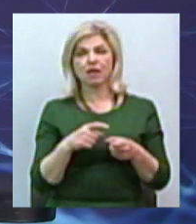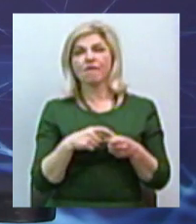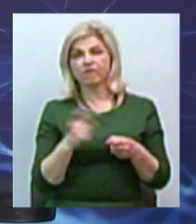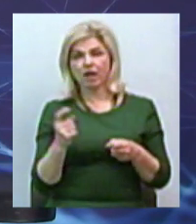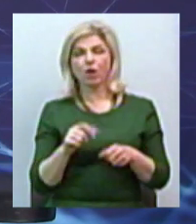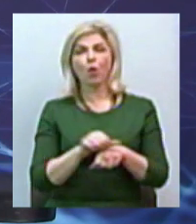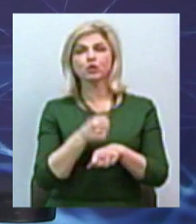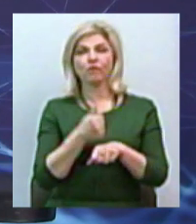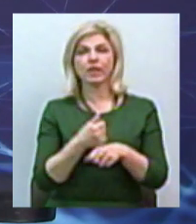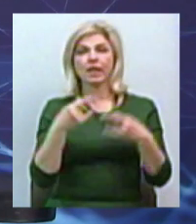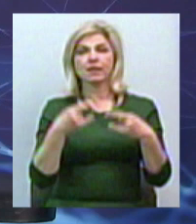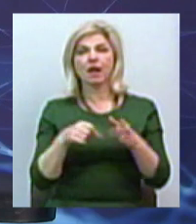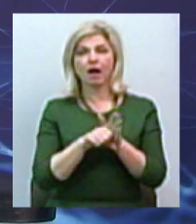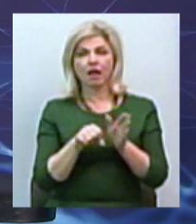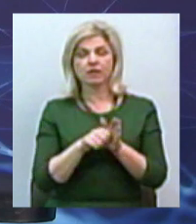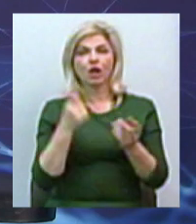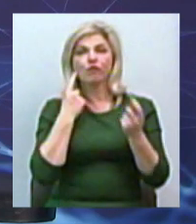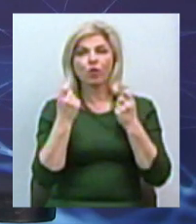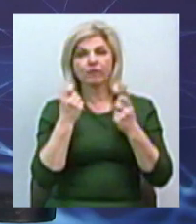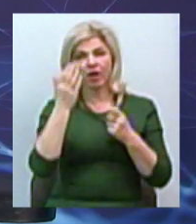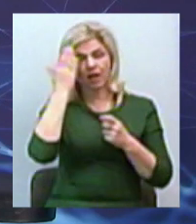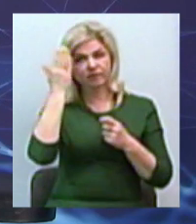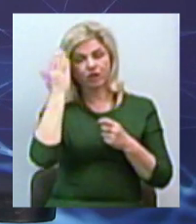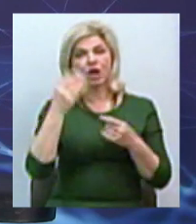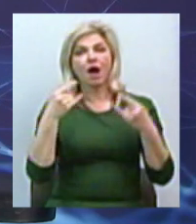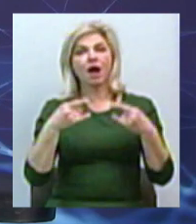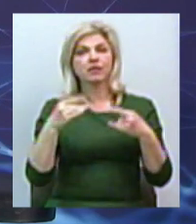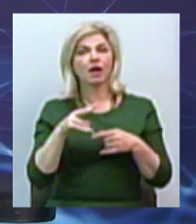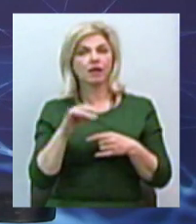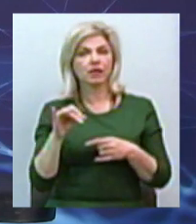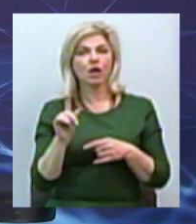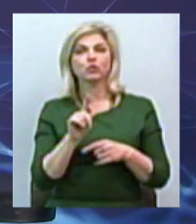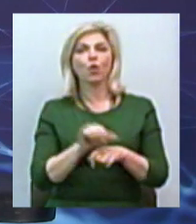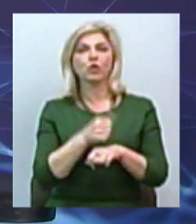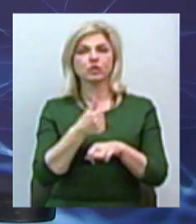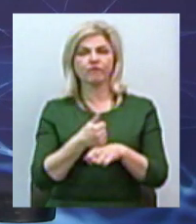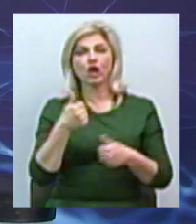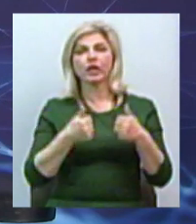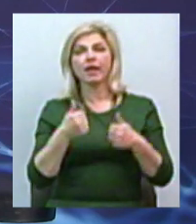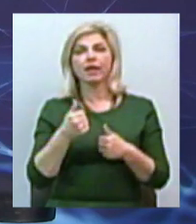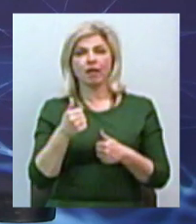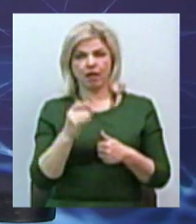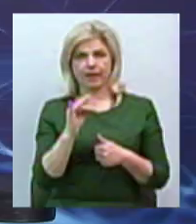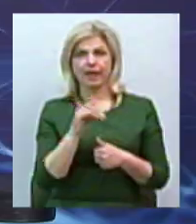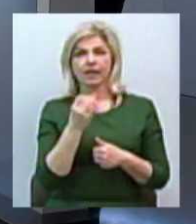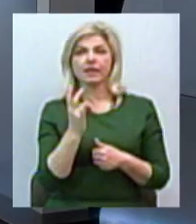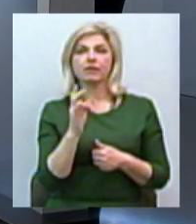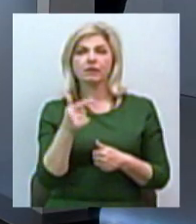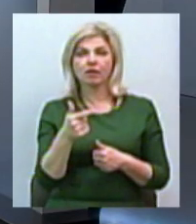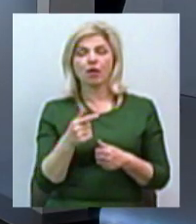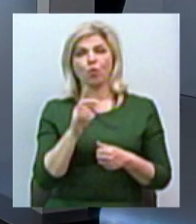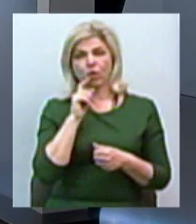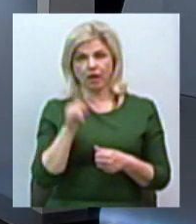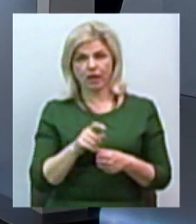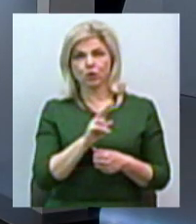телеканали. В основному це інформаційно-розважальні канали, які очолювали всі рейтинги України, які мають найбільшу кількість